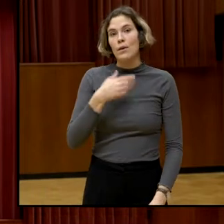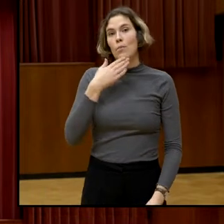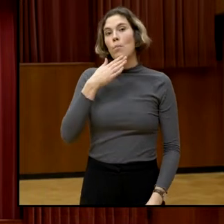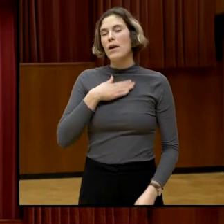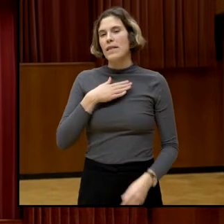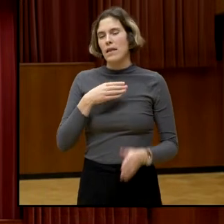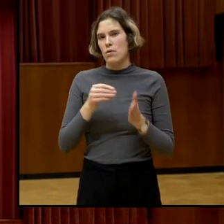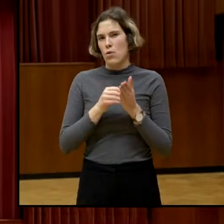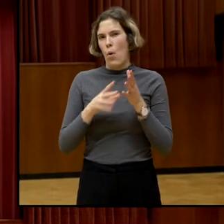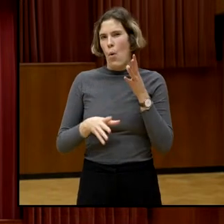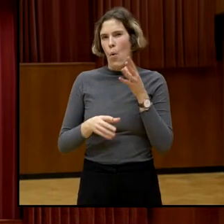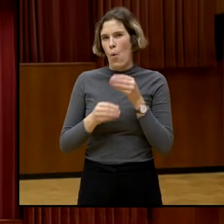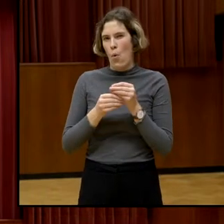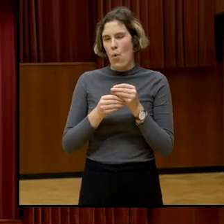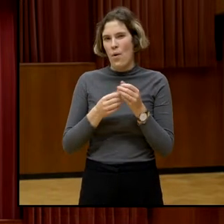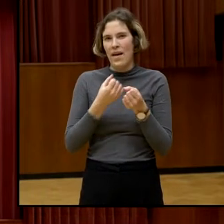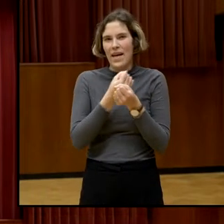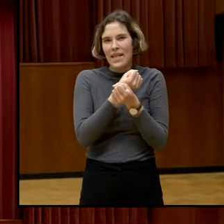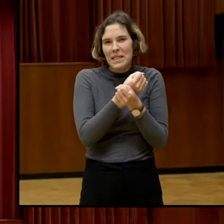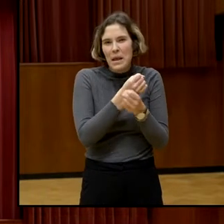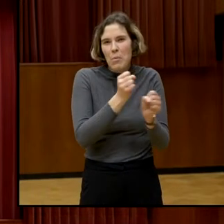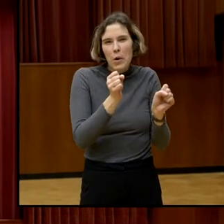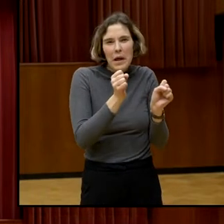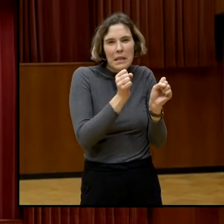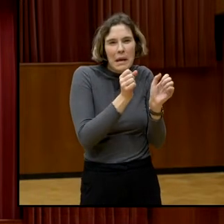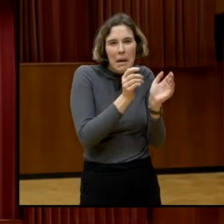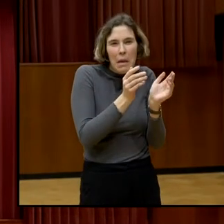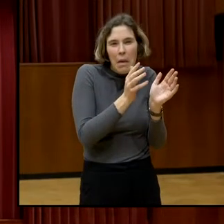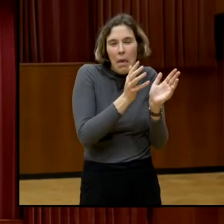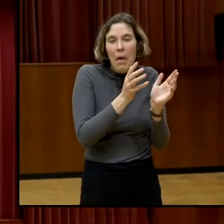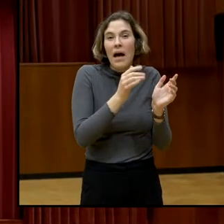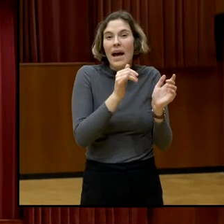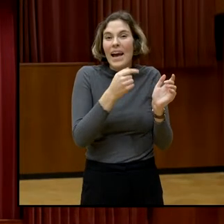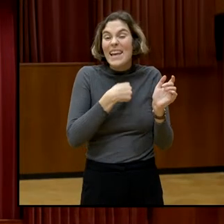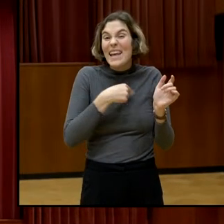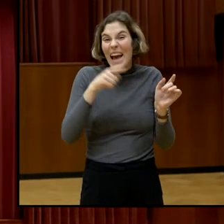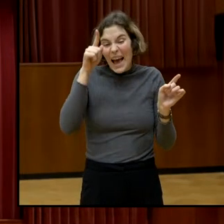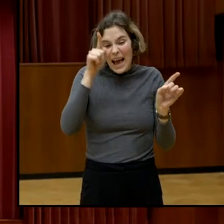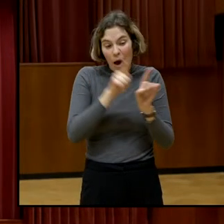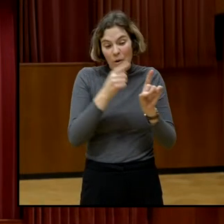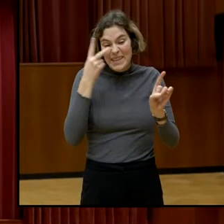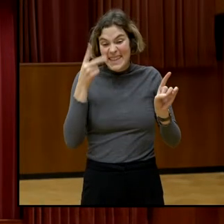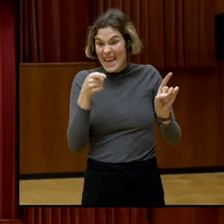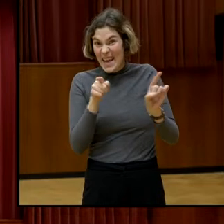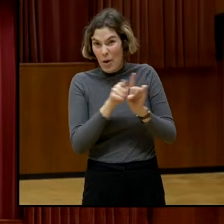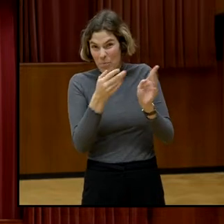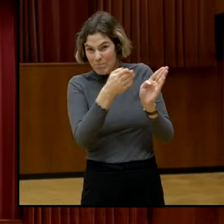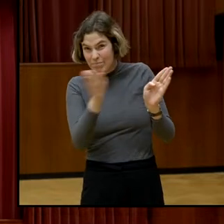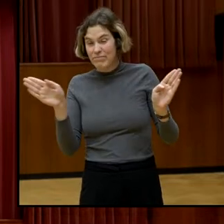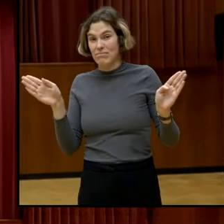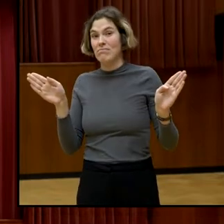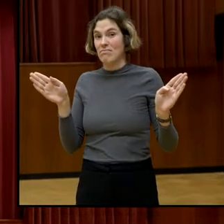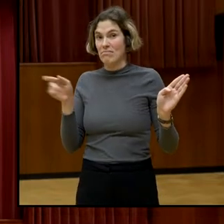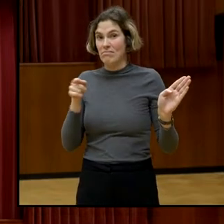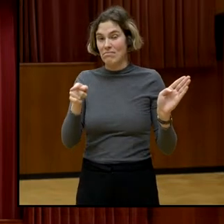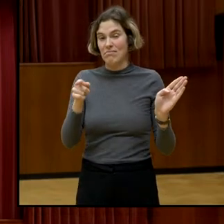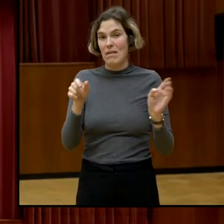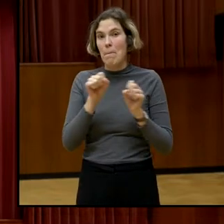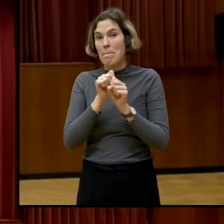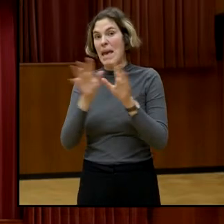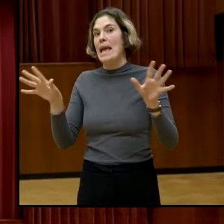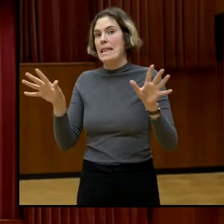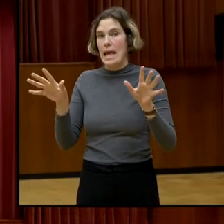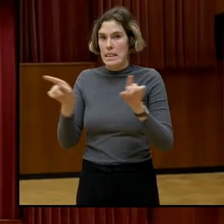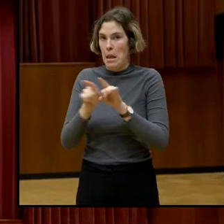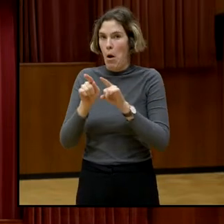ich würde es sehen, wie auch bei den Medien, dass es ein, es braucht Bewusstseinsbildung und Bewusstseinsbildung nicht